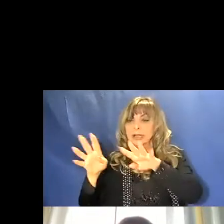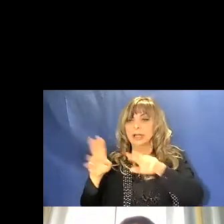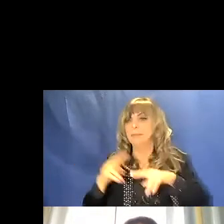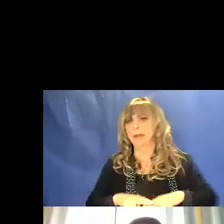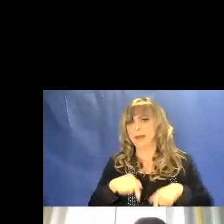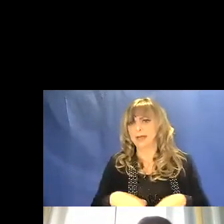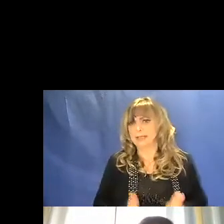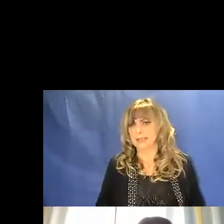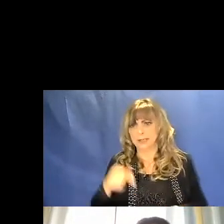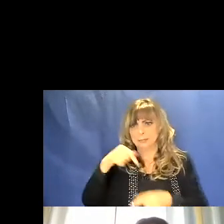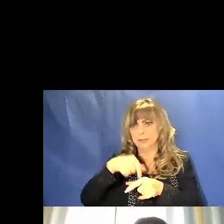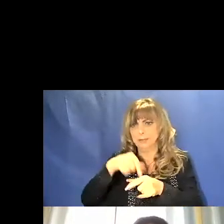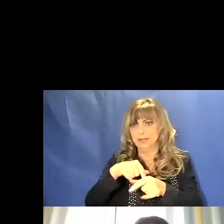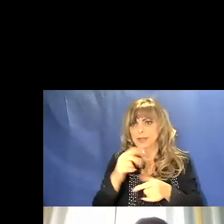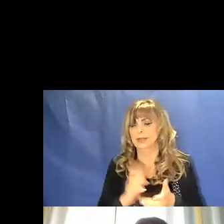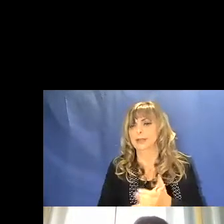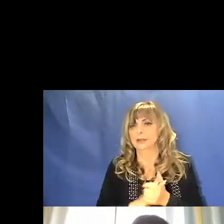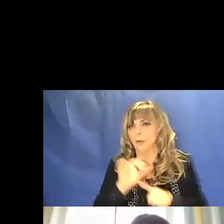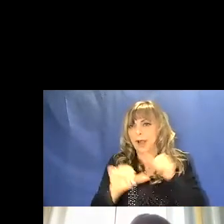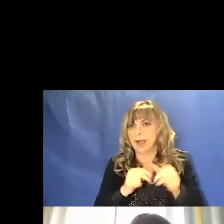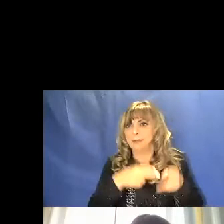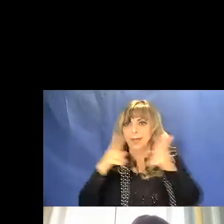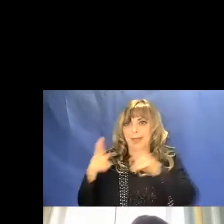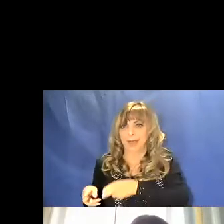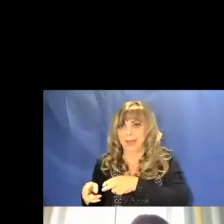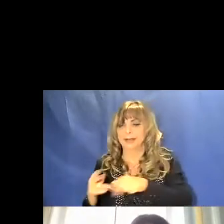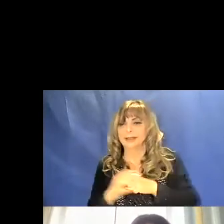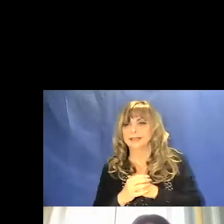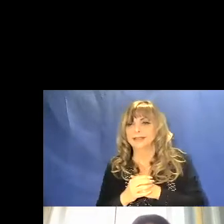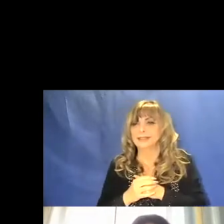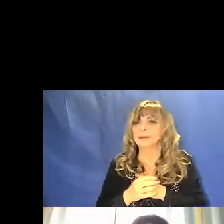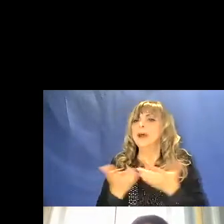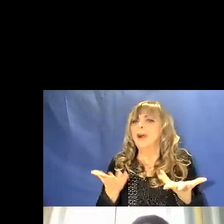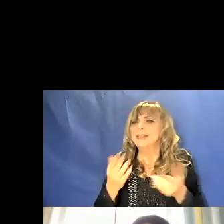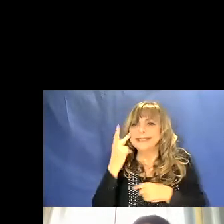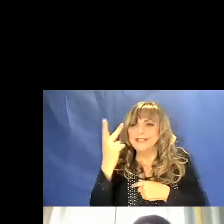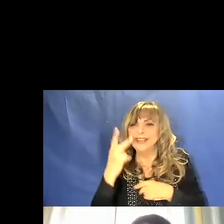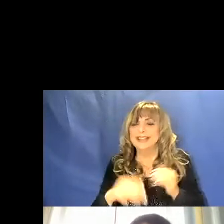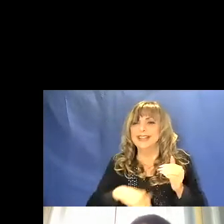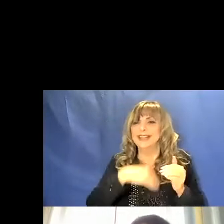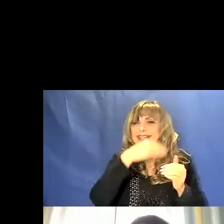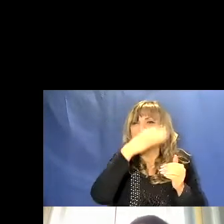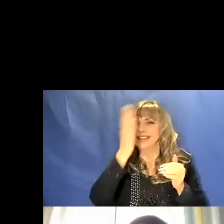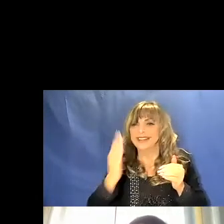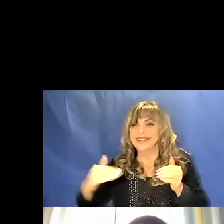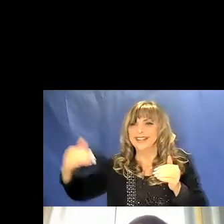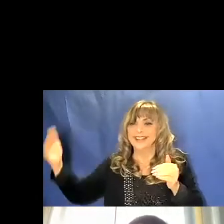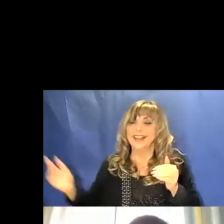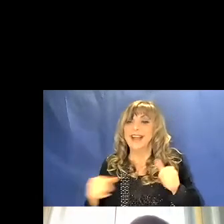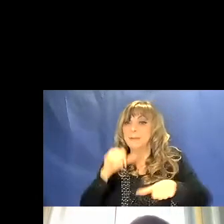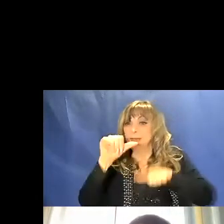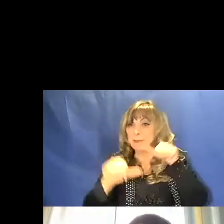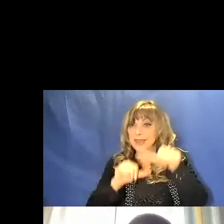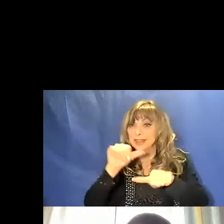posto accanto. Ciò che si sposta, che si propaga, è la perturbazione e l'effetto